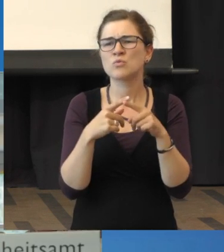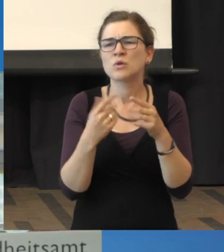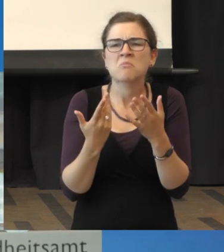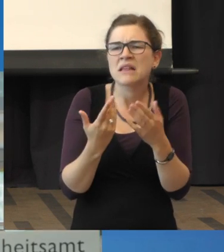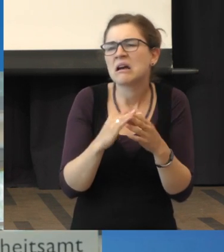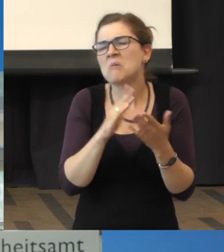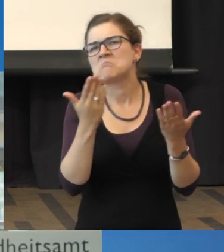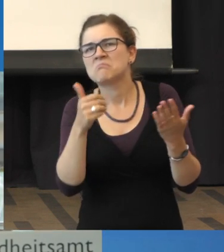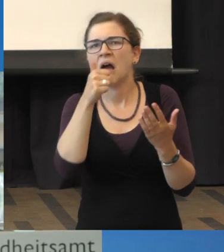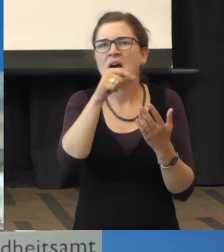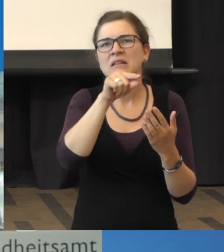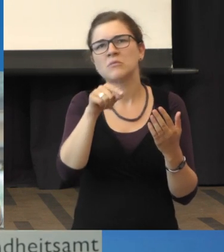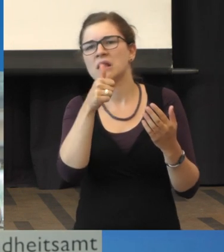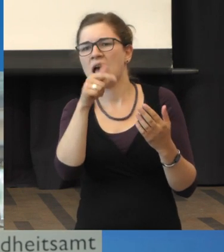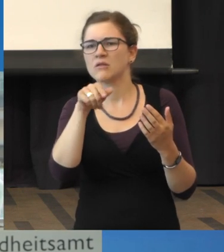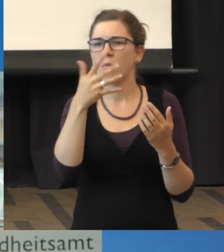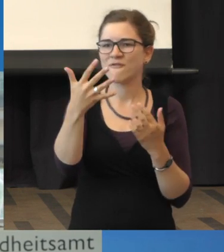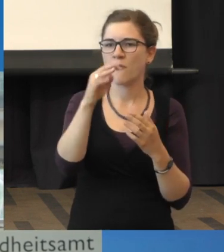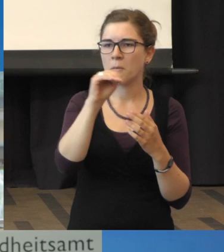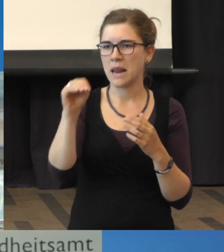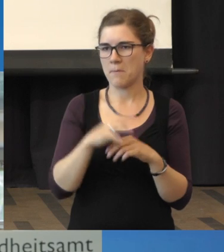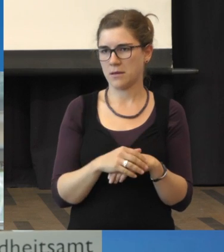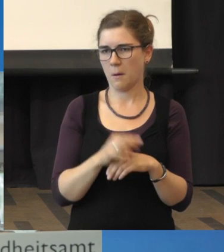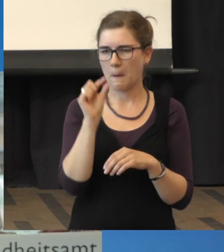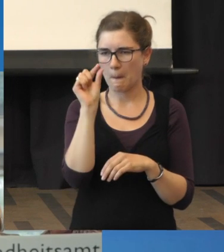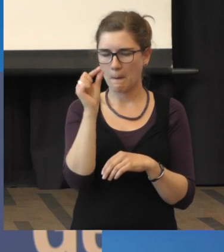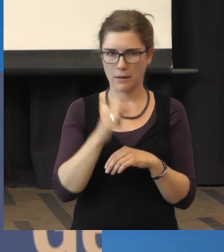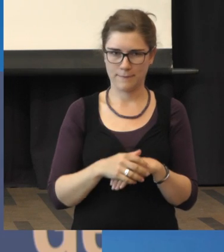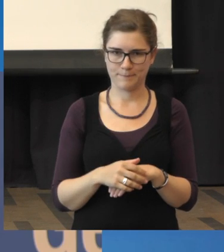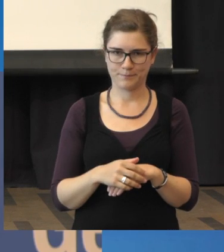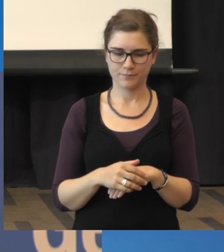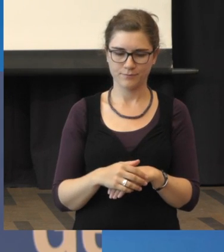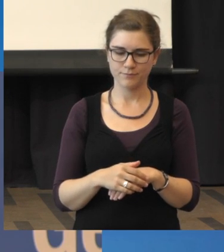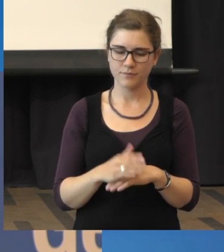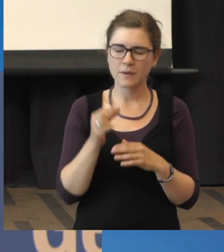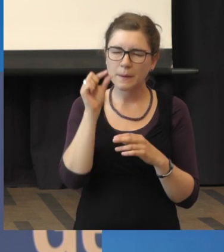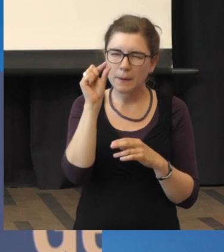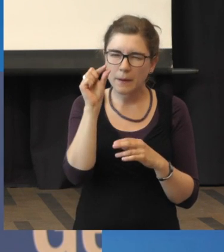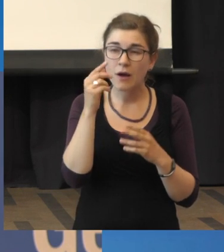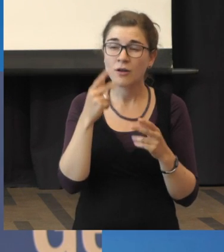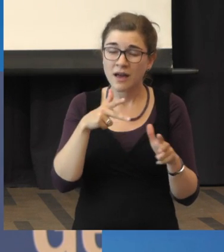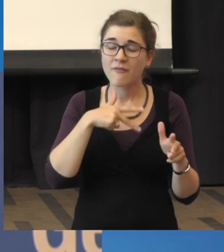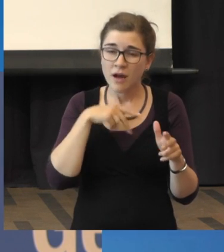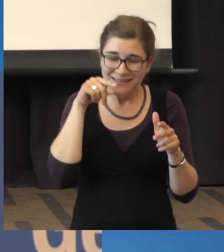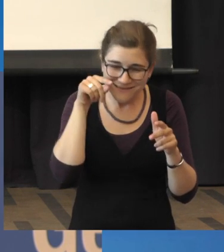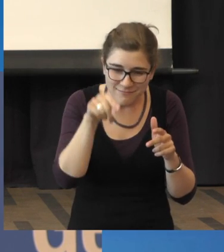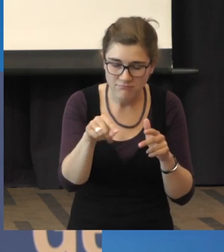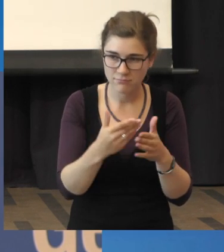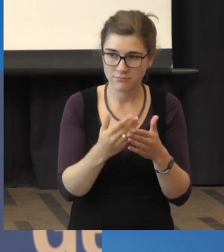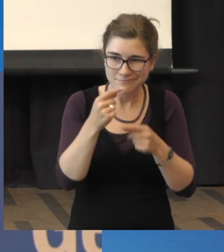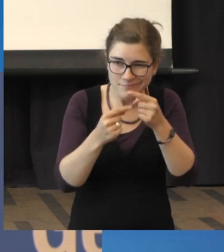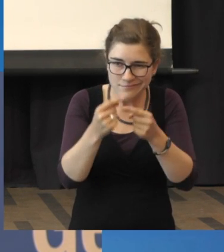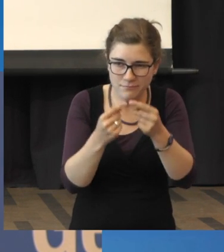1 bis 1,5 Millimeter und entsprechend ist sie klein. Und wenn da sich irgendwas